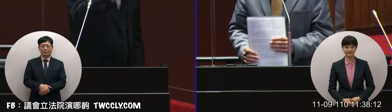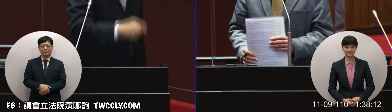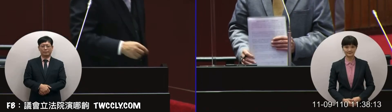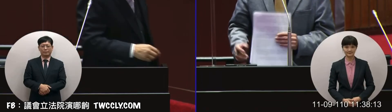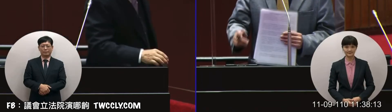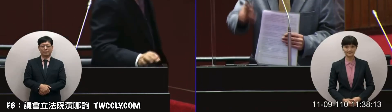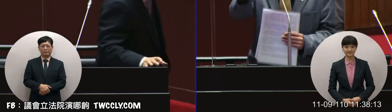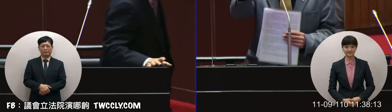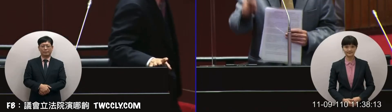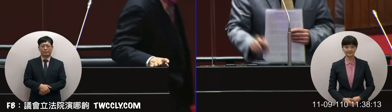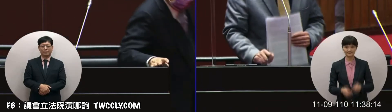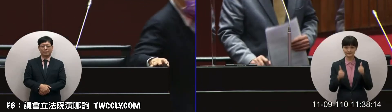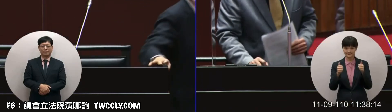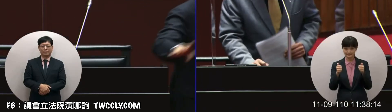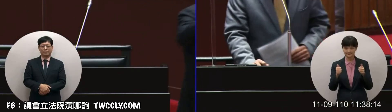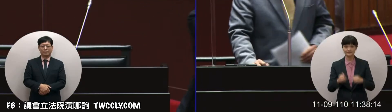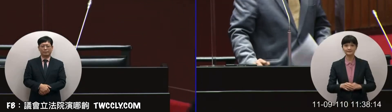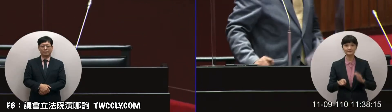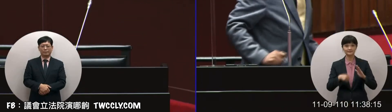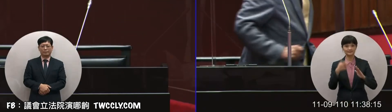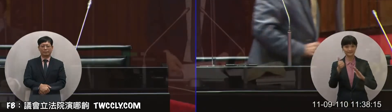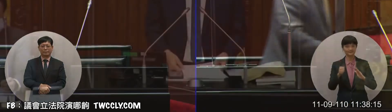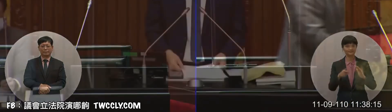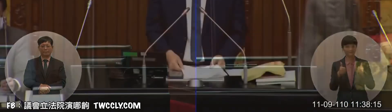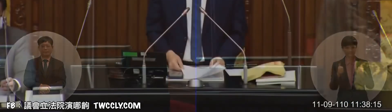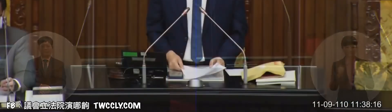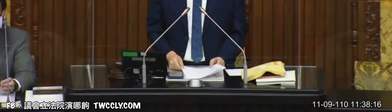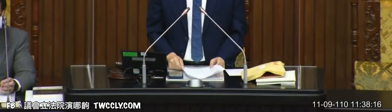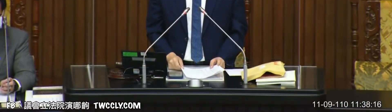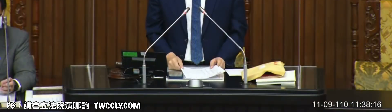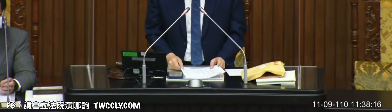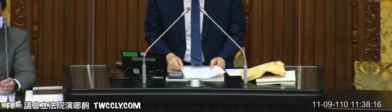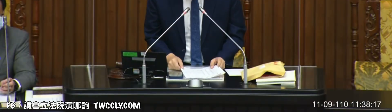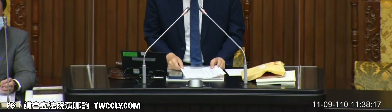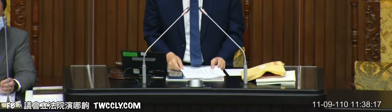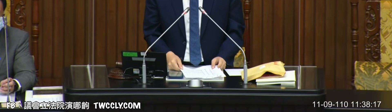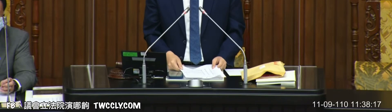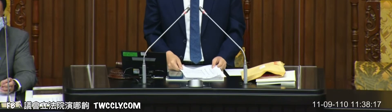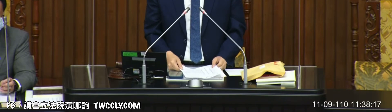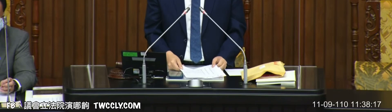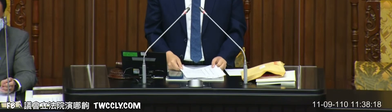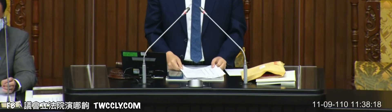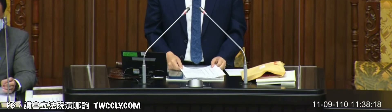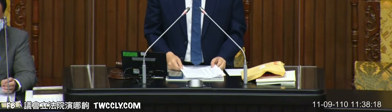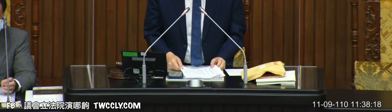謝謝謝謝院長謝謝陳委員來 請回座來